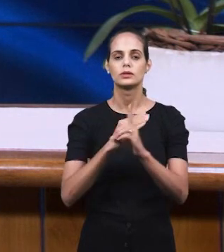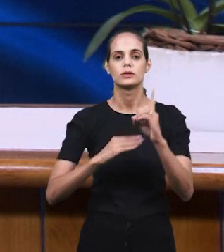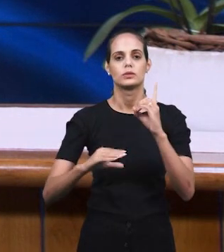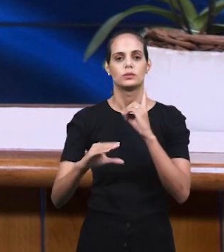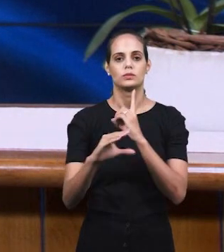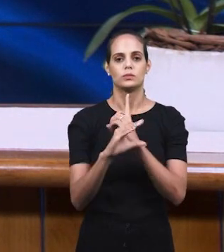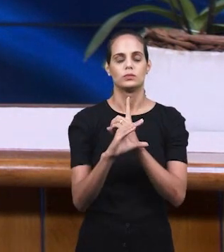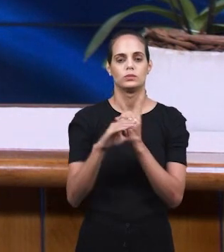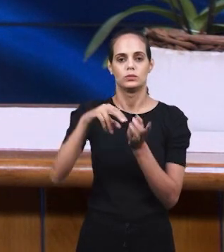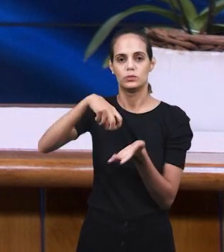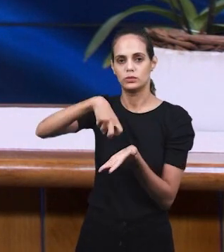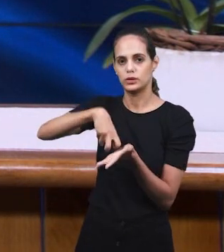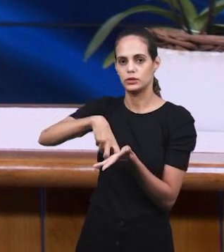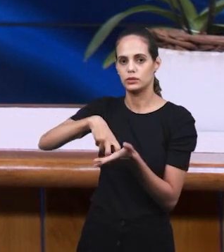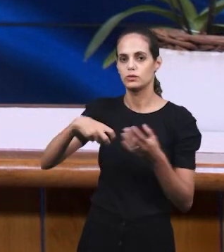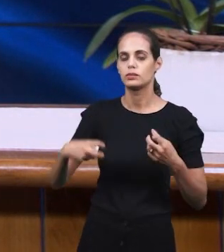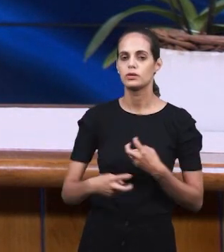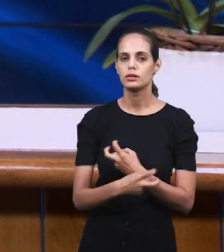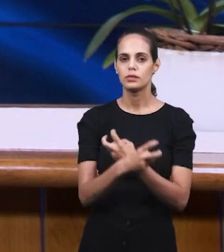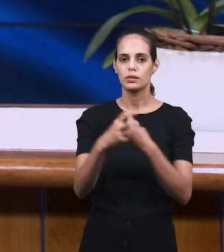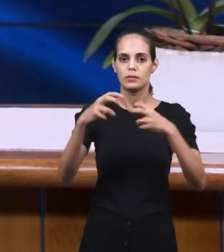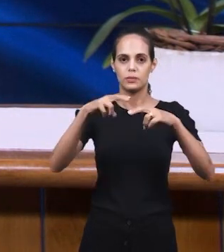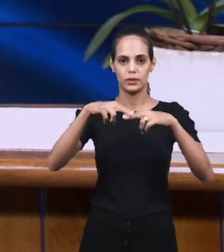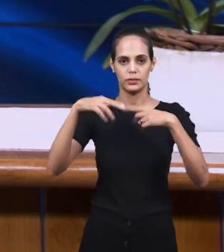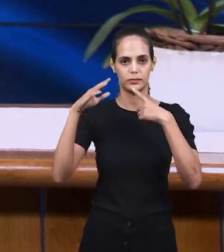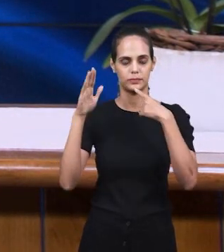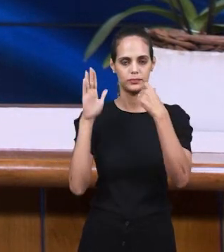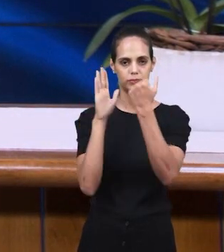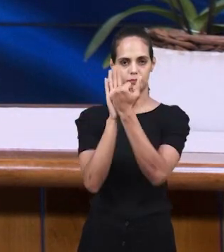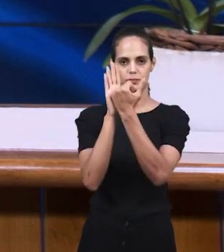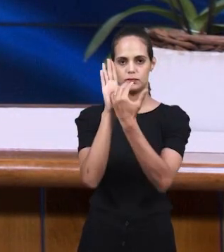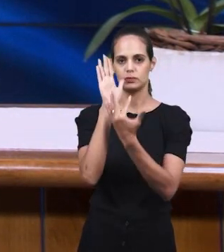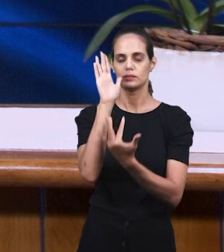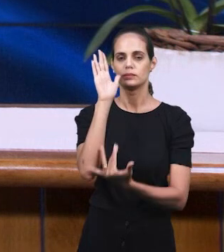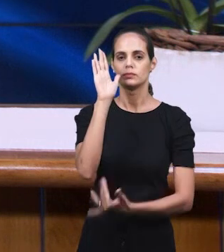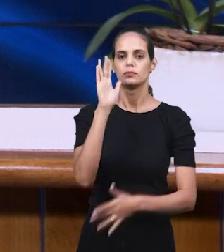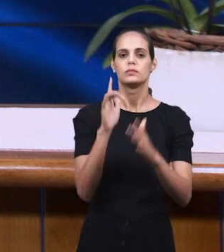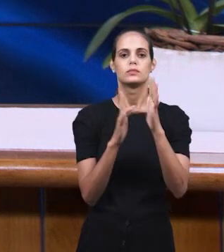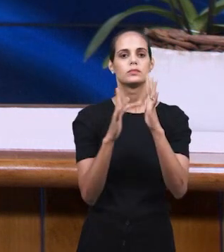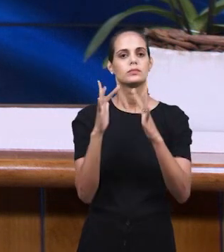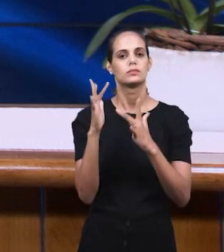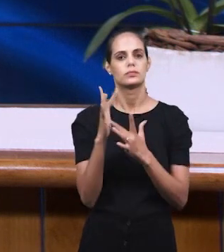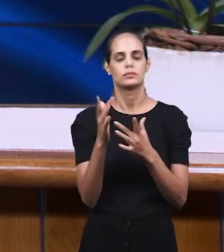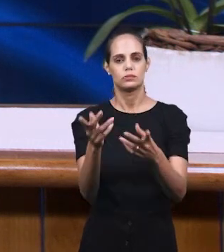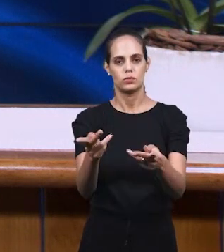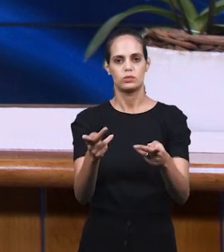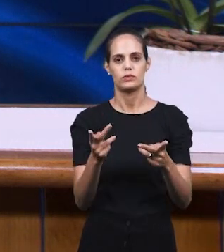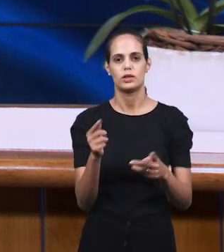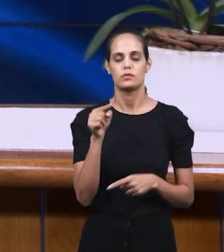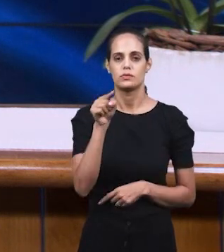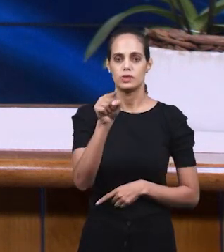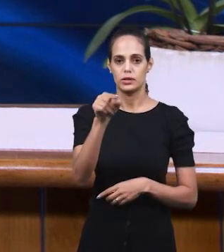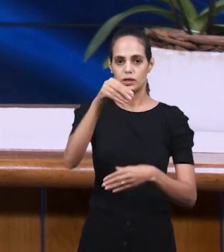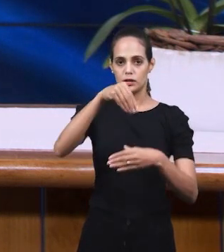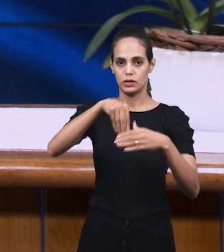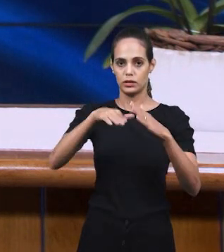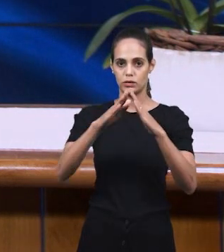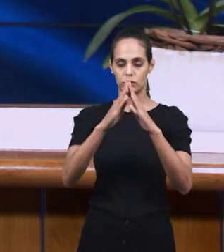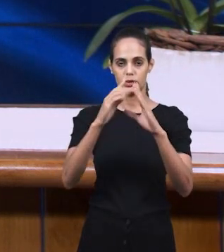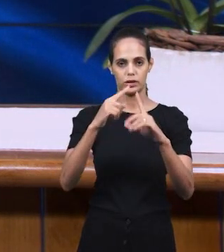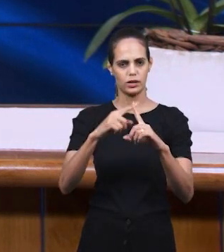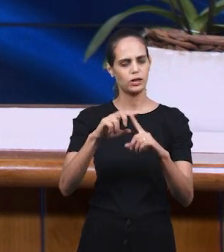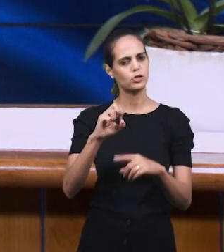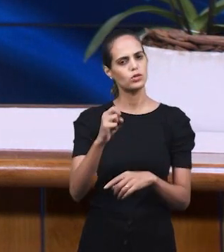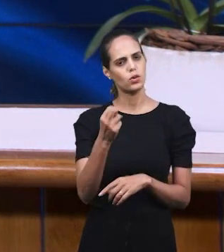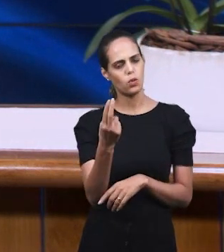Склонившись на колени, чтобы вас звать о крови Господа Иисуса, хотел бы пригласить вас, если вы находитесь в церкви или